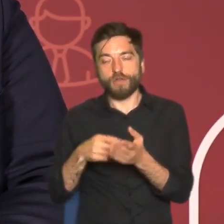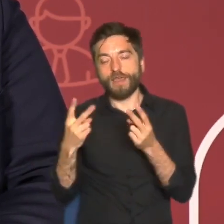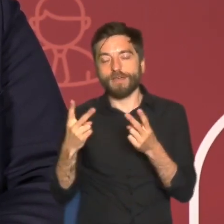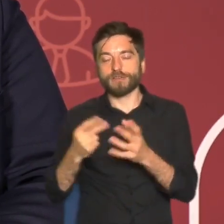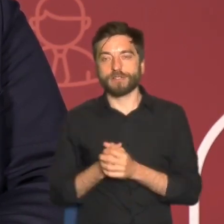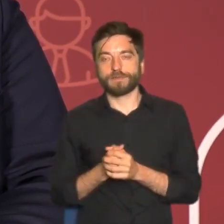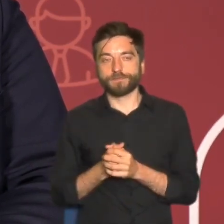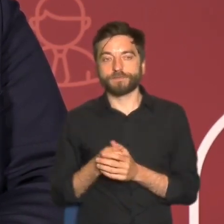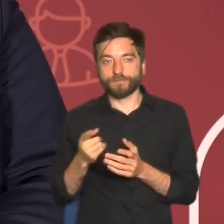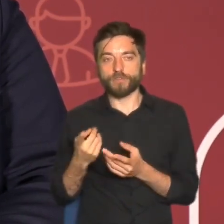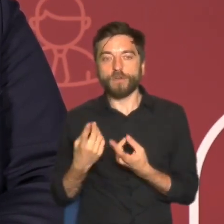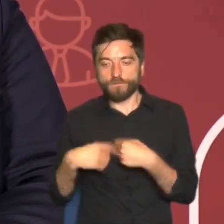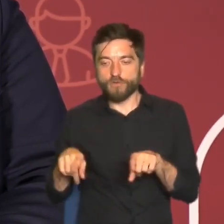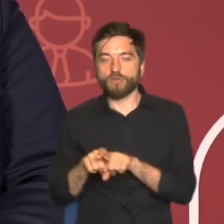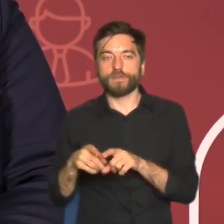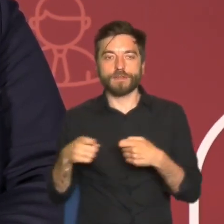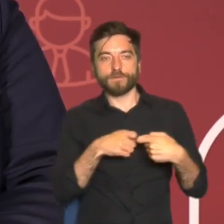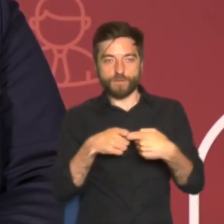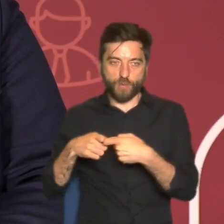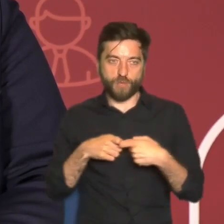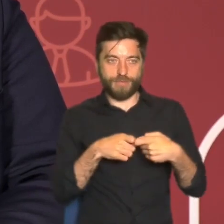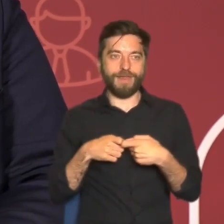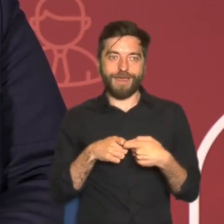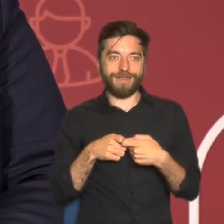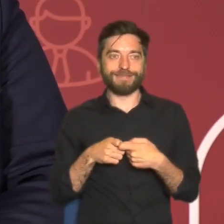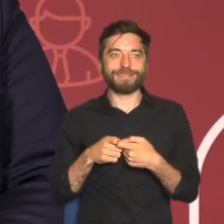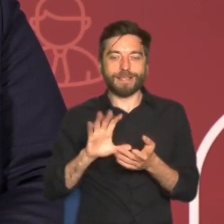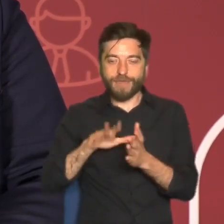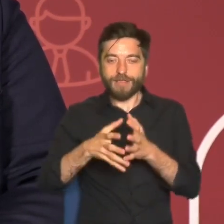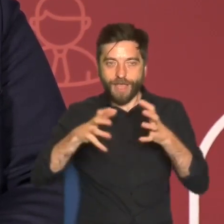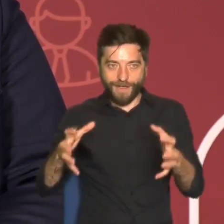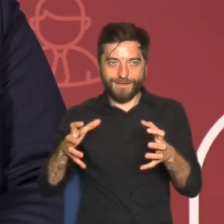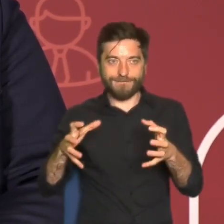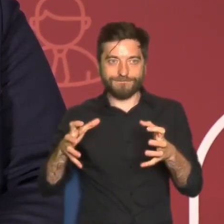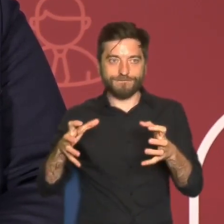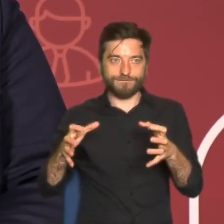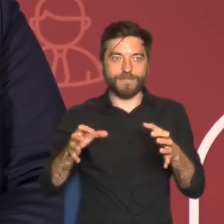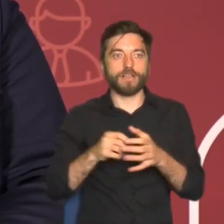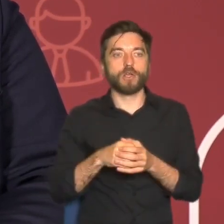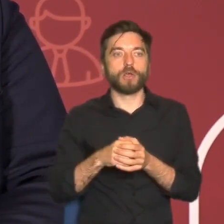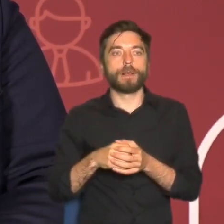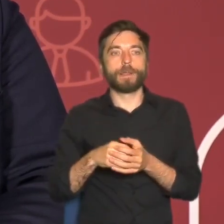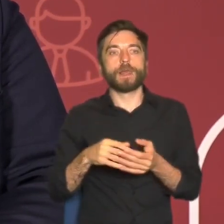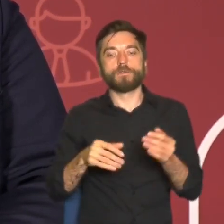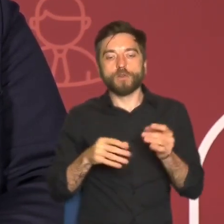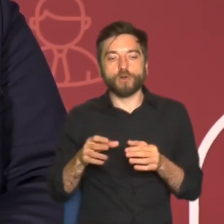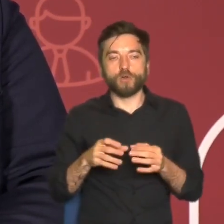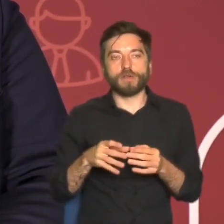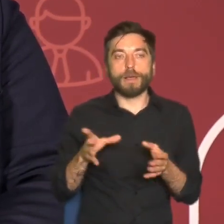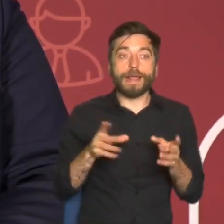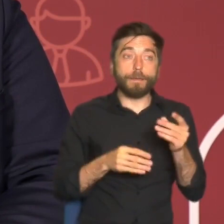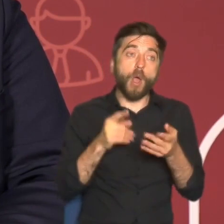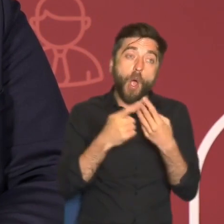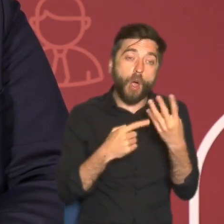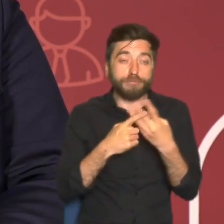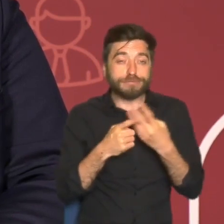najważniejszą rolę współpraca metropolitalna wspólny bilans terenów pod budownictwo mieszkaniowe